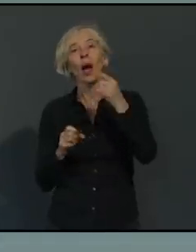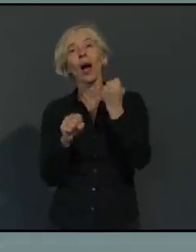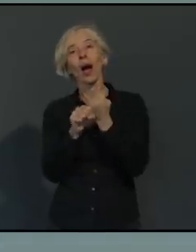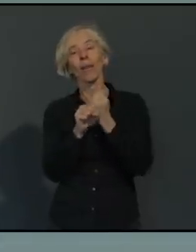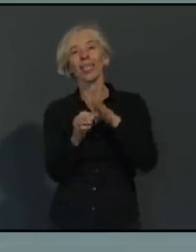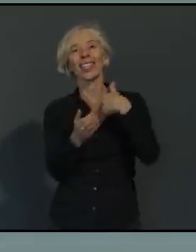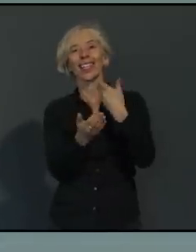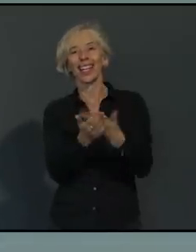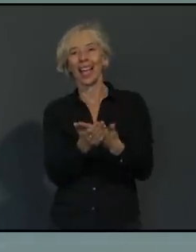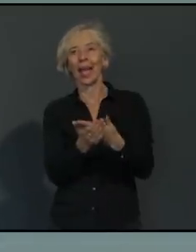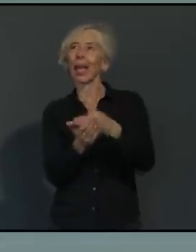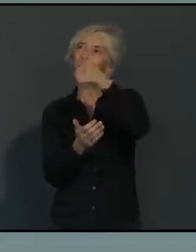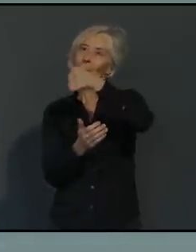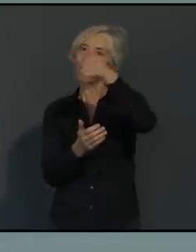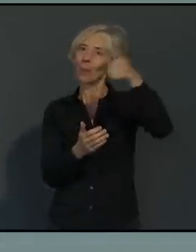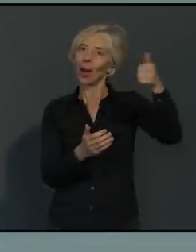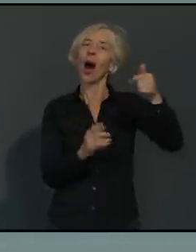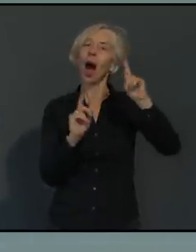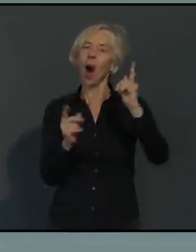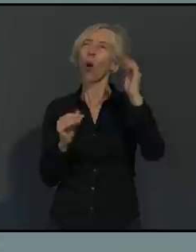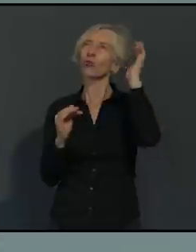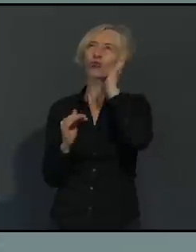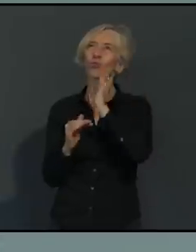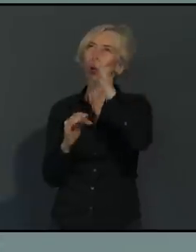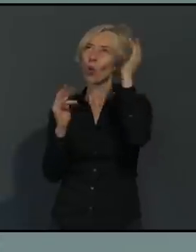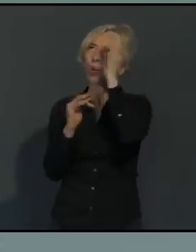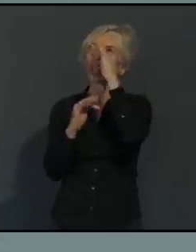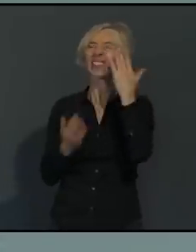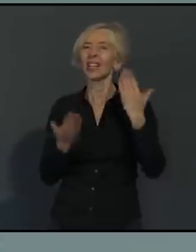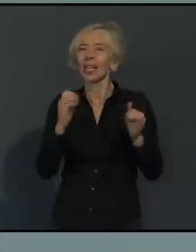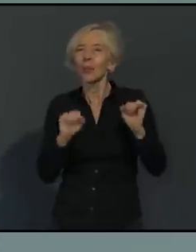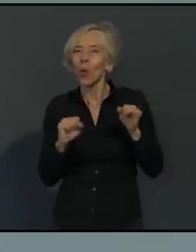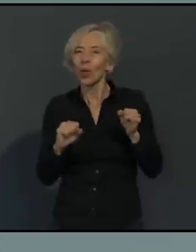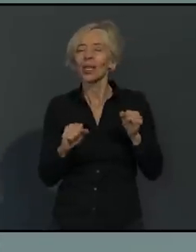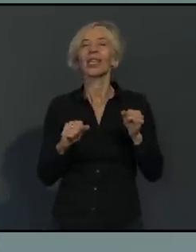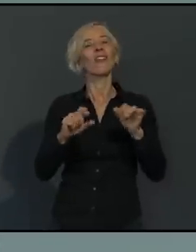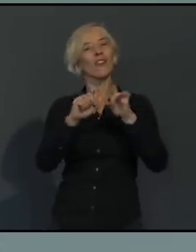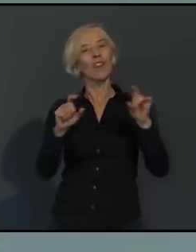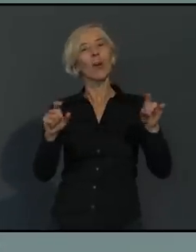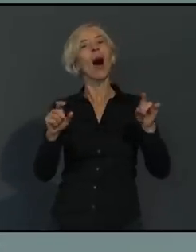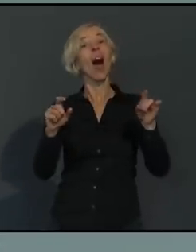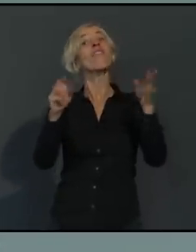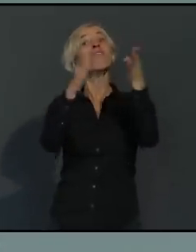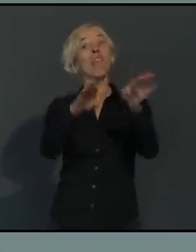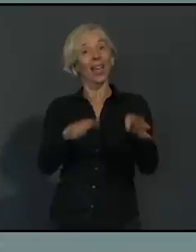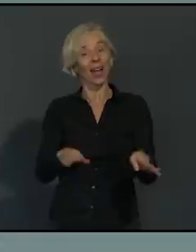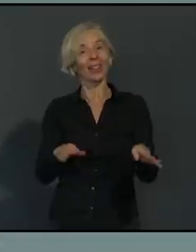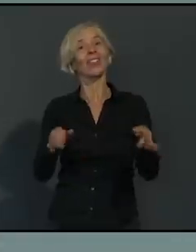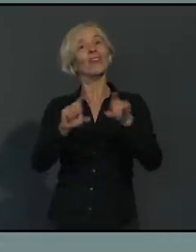inwiefern über Weihnachten die Möglichkeit von Betriebsschließungen sich ergeben können, um einfach auch hier